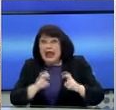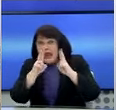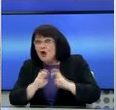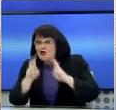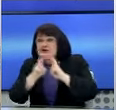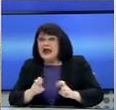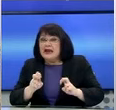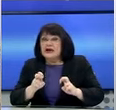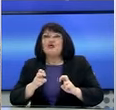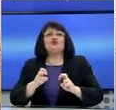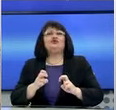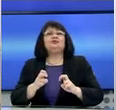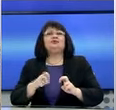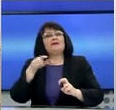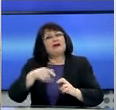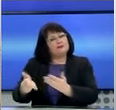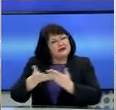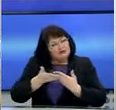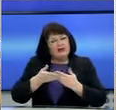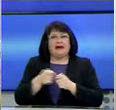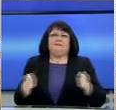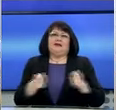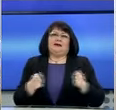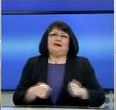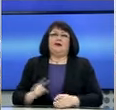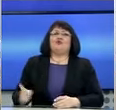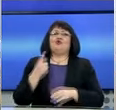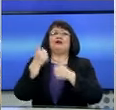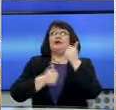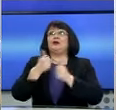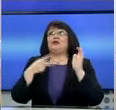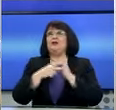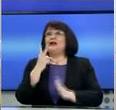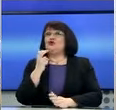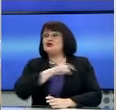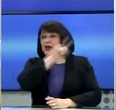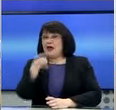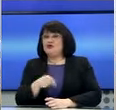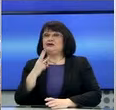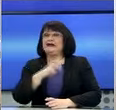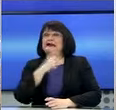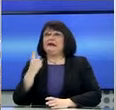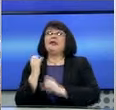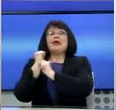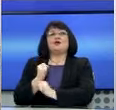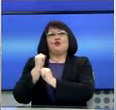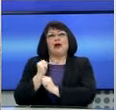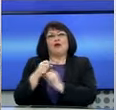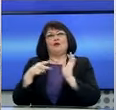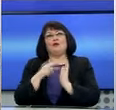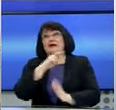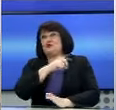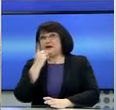μηχανισμών στην εφαρμογή αυτών των μέτρων. Από την 1η Ιουλίου του 2020 μέχρι και τις 31 Ιανουαρίου του